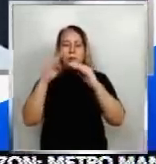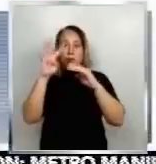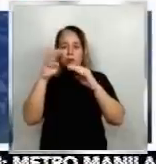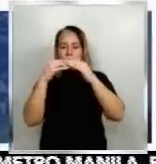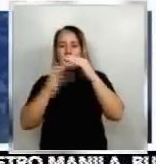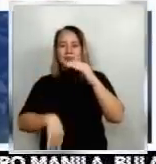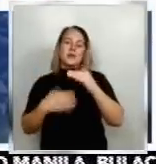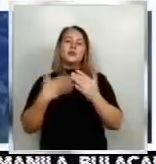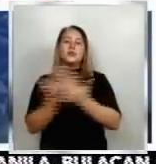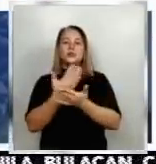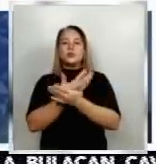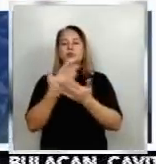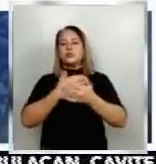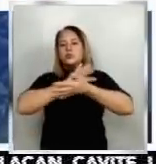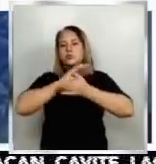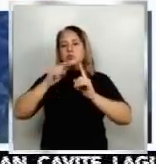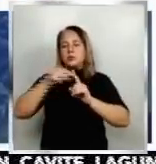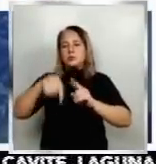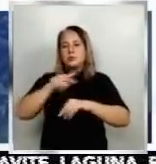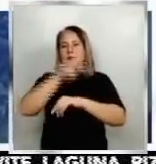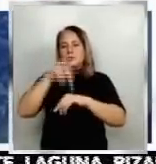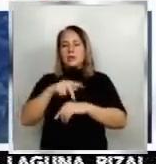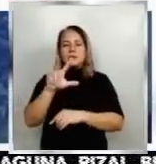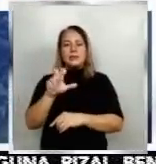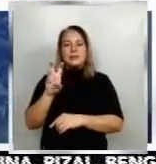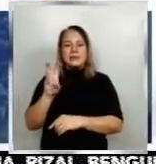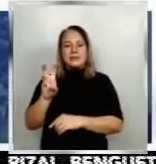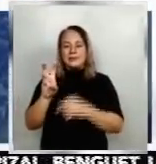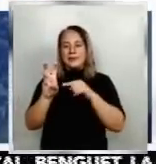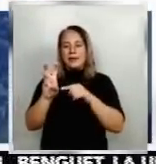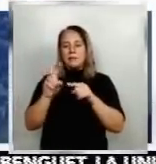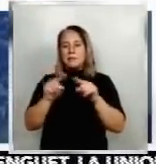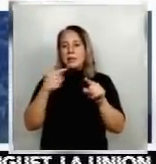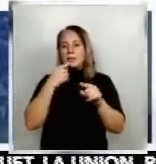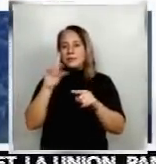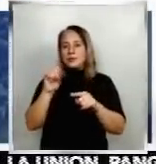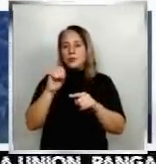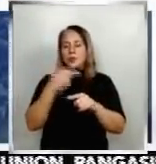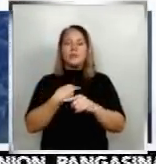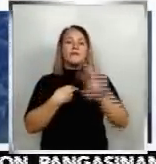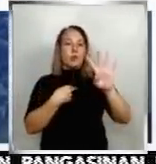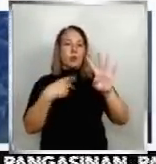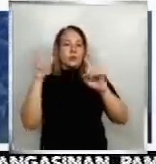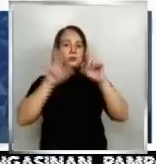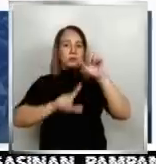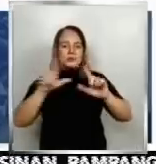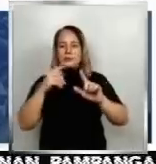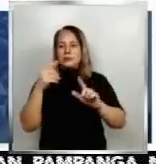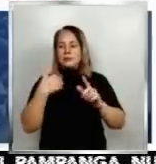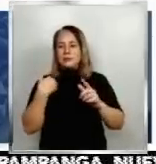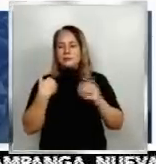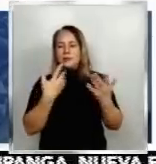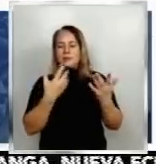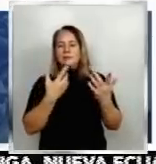buong bansa. 360 yan. Pero ayon sa DOH, apat na laboratorio ang hindi operational nitong Sabado,